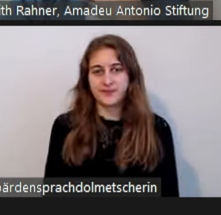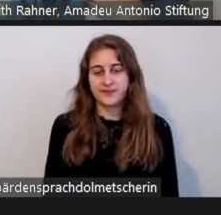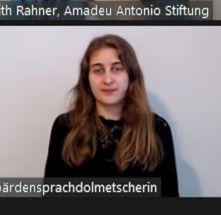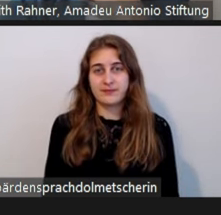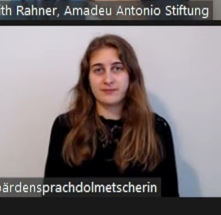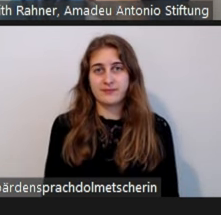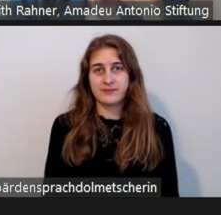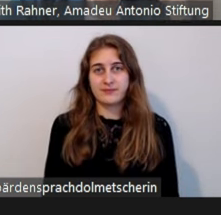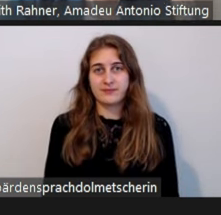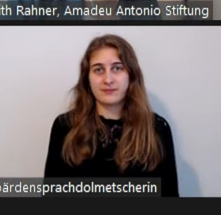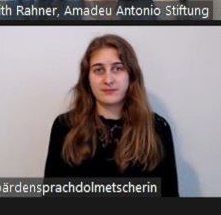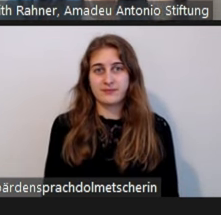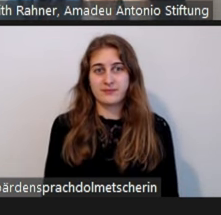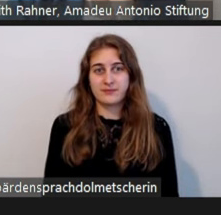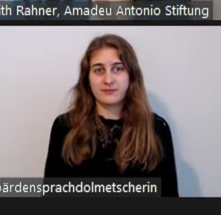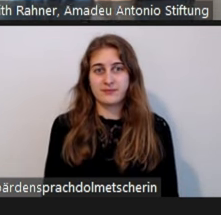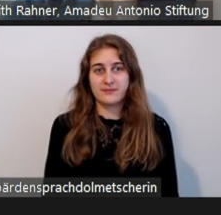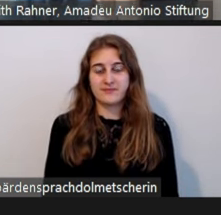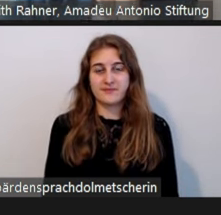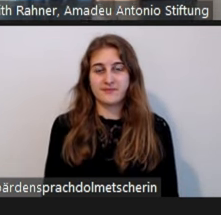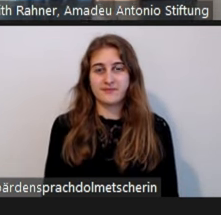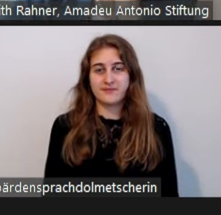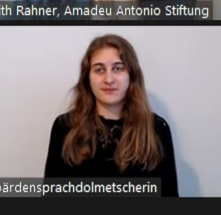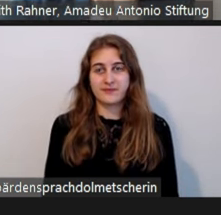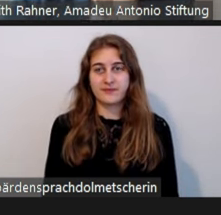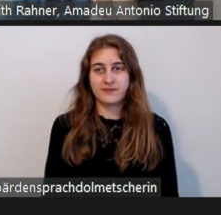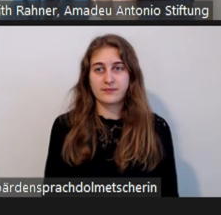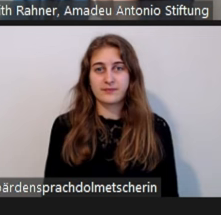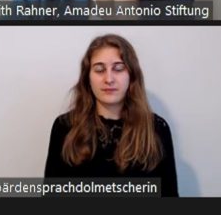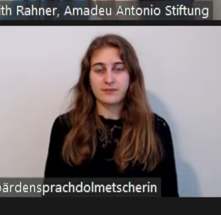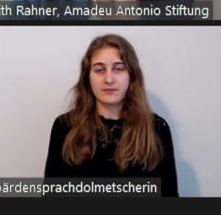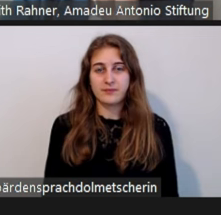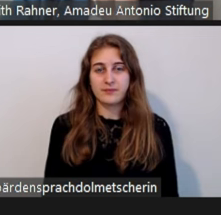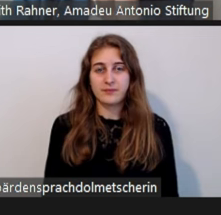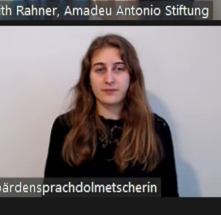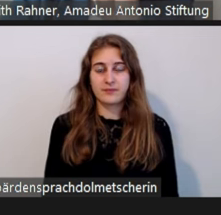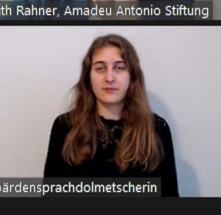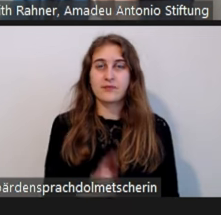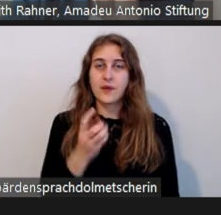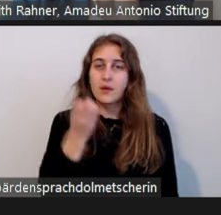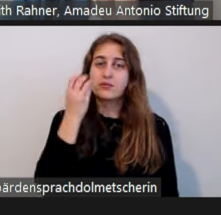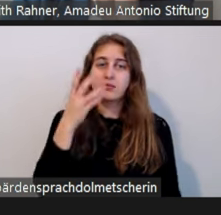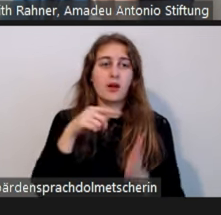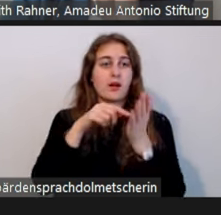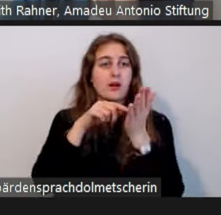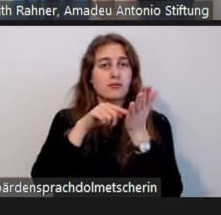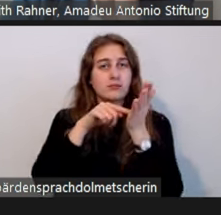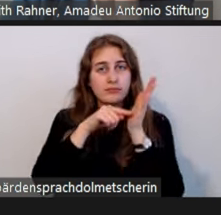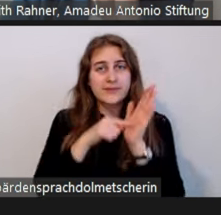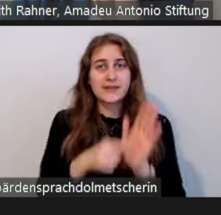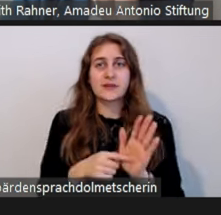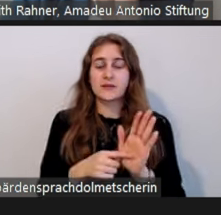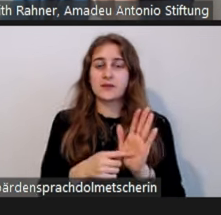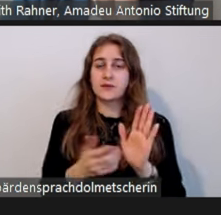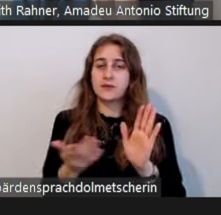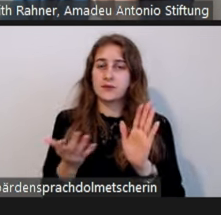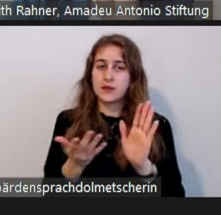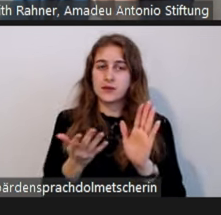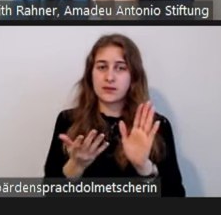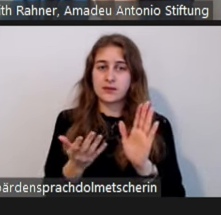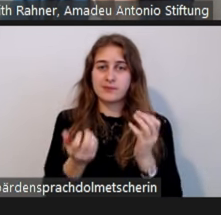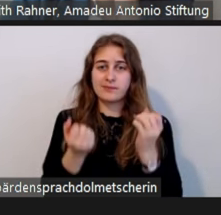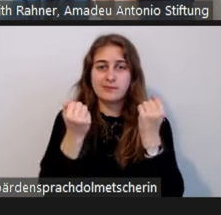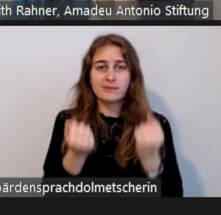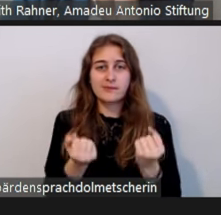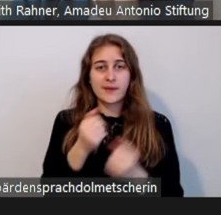Angebot zugegriffen wird. Deutlich ist auch, dass ein großer Anteil der Vorfälle im Online